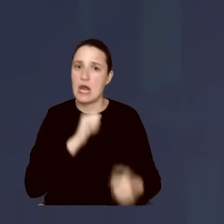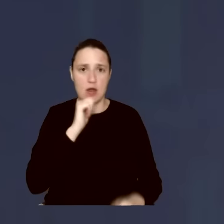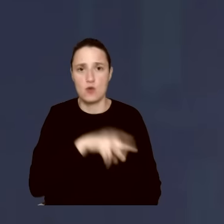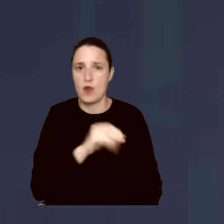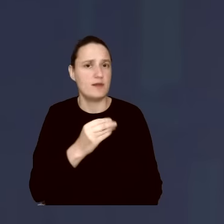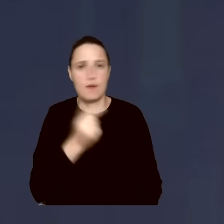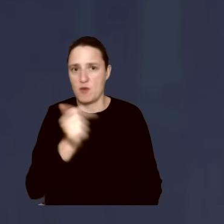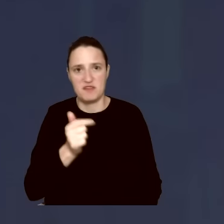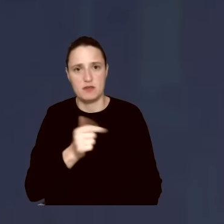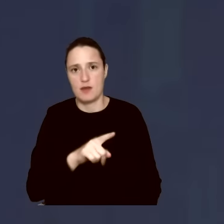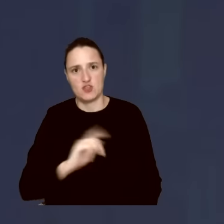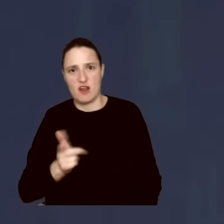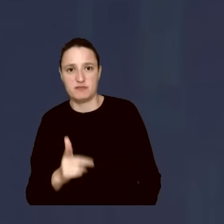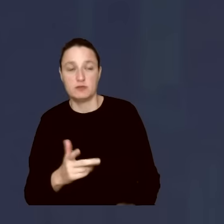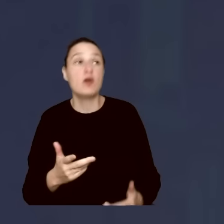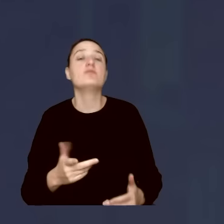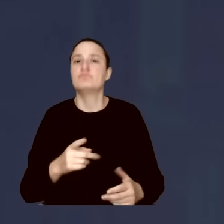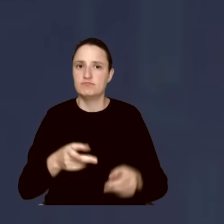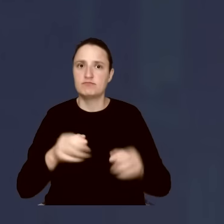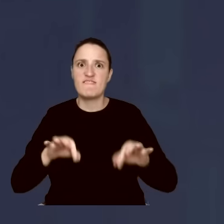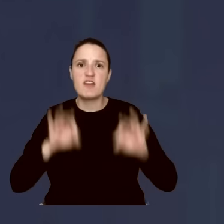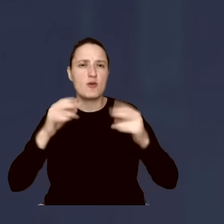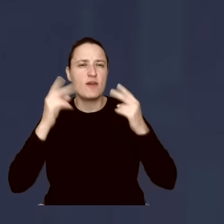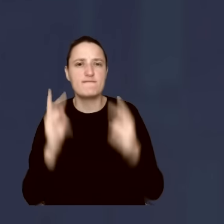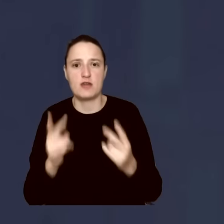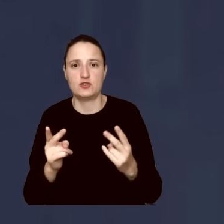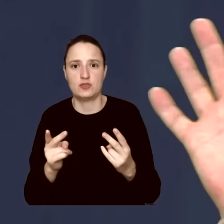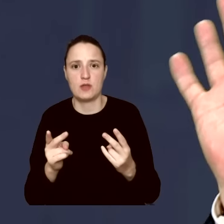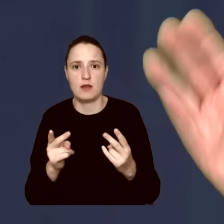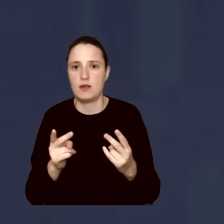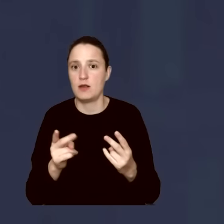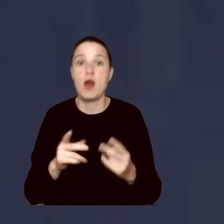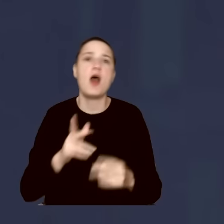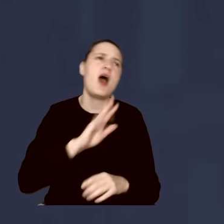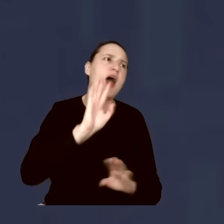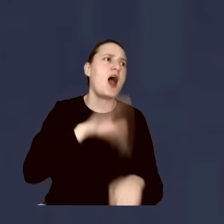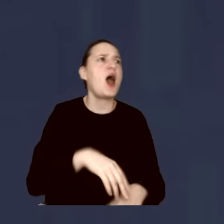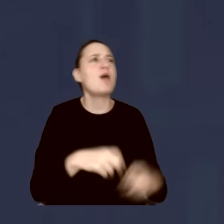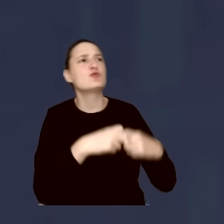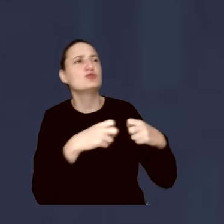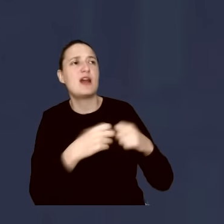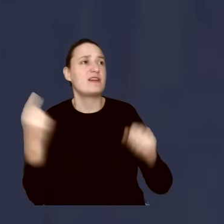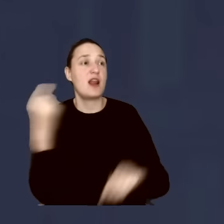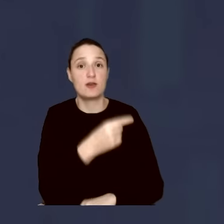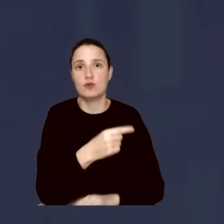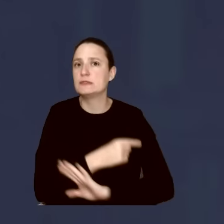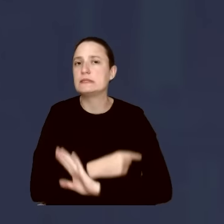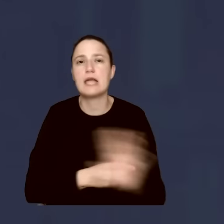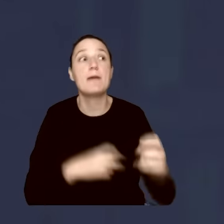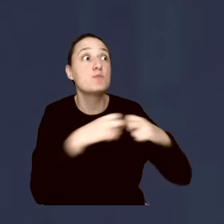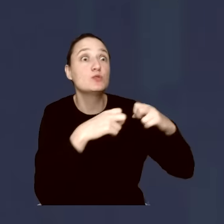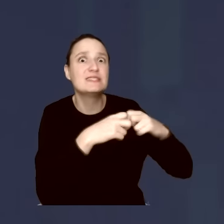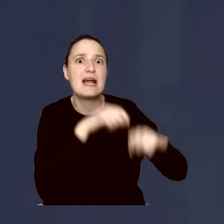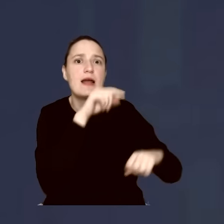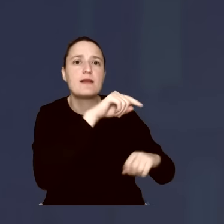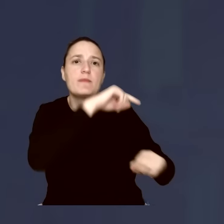państwa, te wybory są bardzo ważne. Nie dajcie sobie wmówić, że to nie ma znaczenia, że co tam, jakaś Bruksela odległa. W tej Brukseli zapadają decyzje